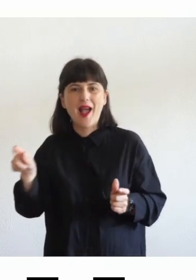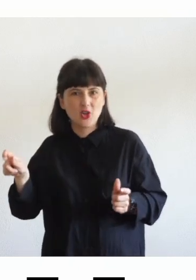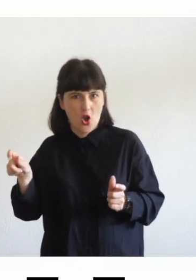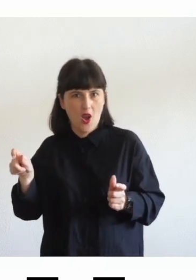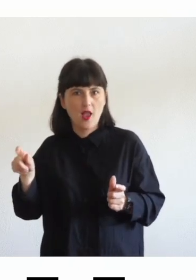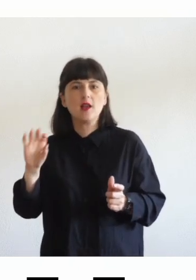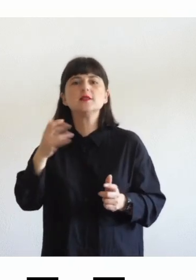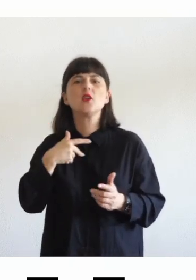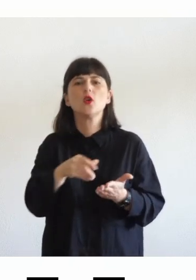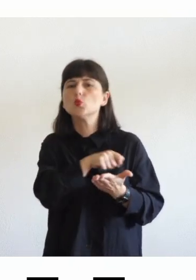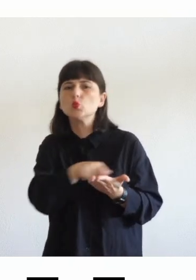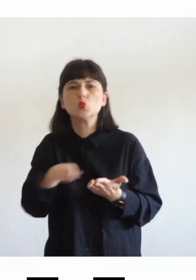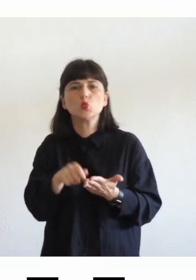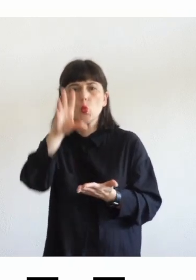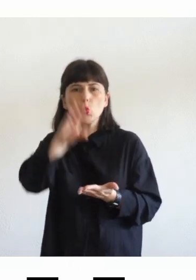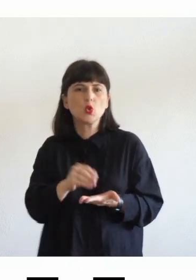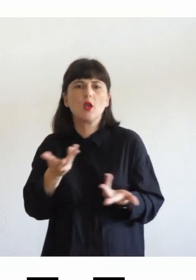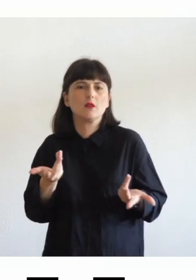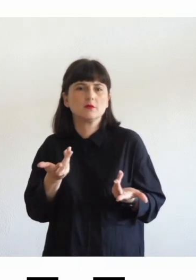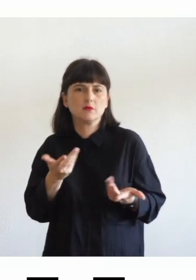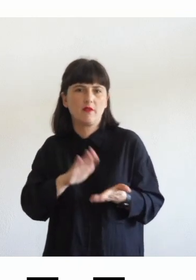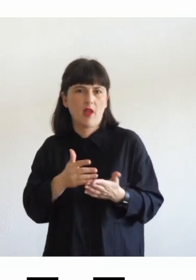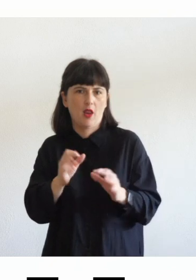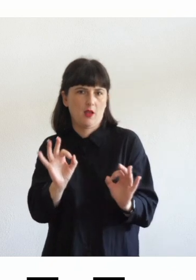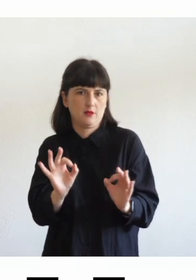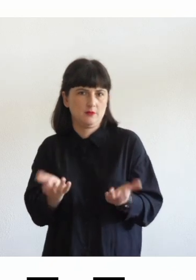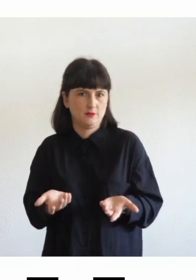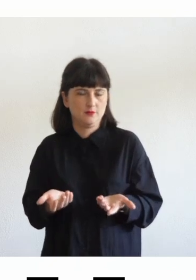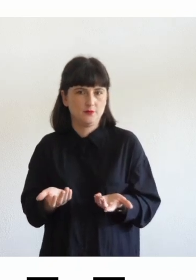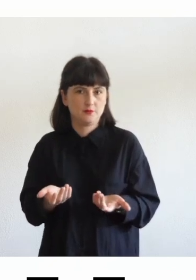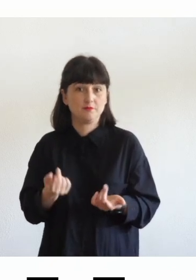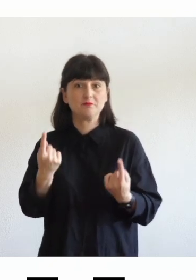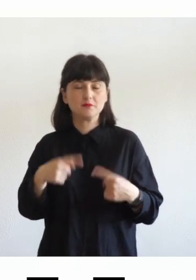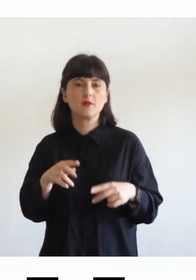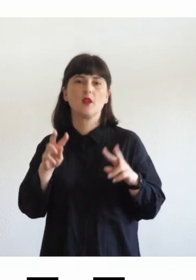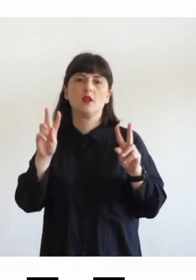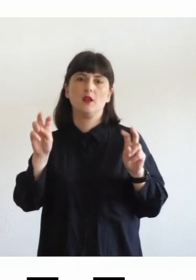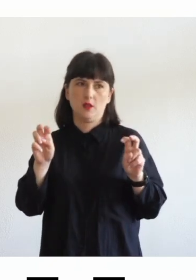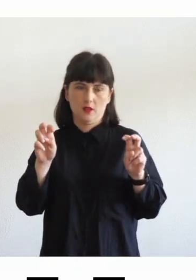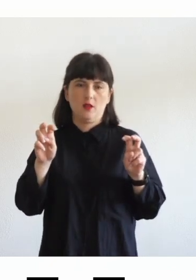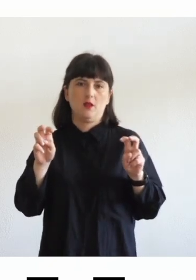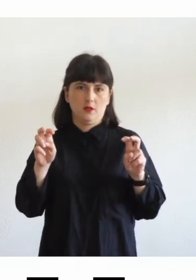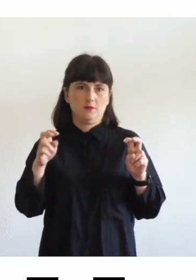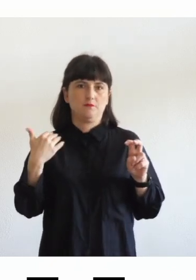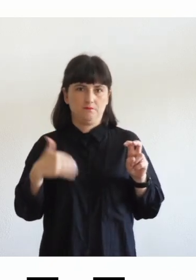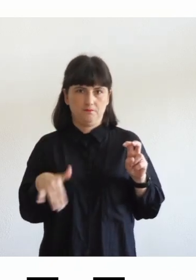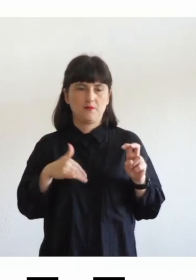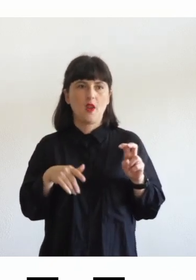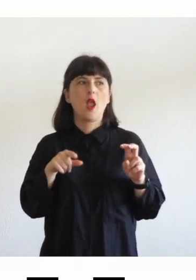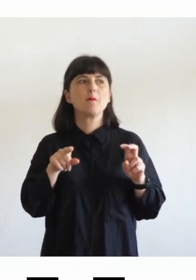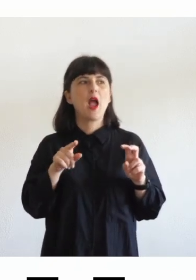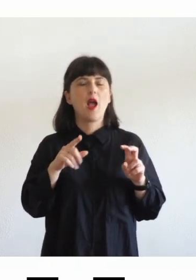niente quindi anche questo è un tema che è tangente ma non è completamente compreso